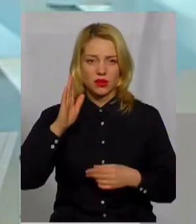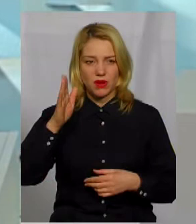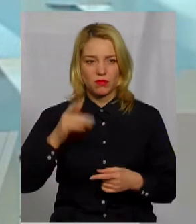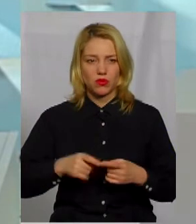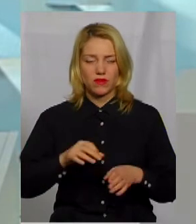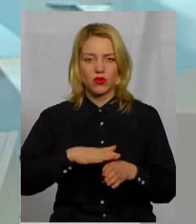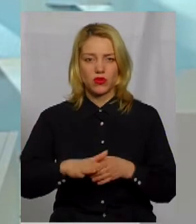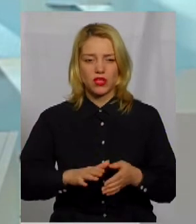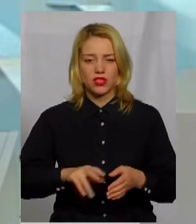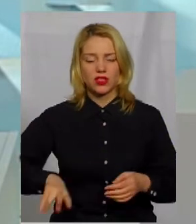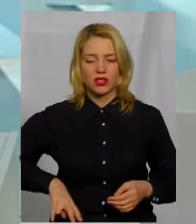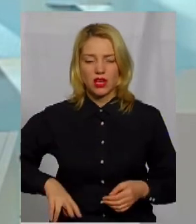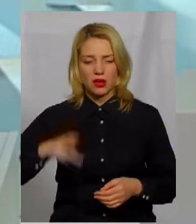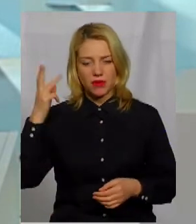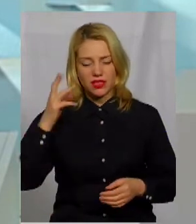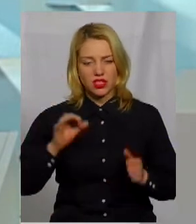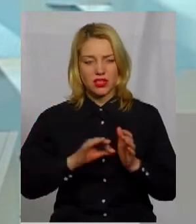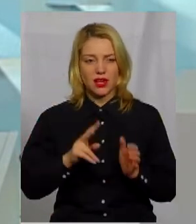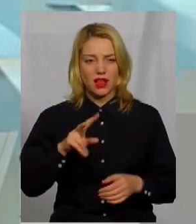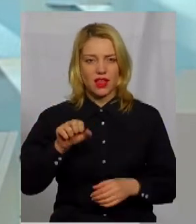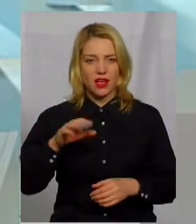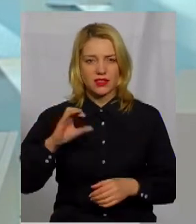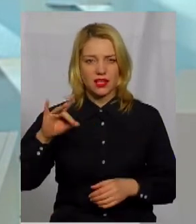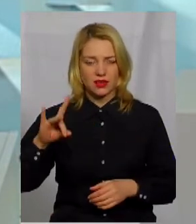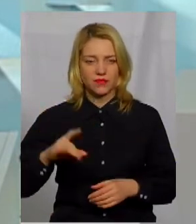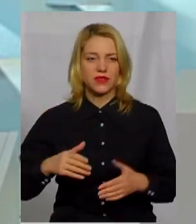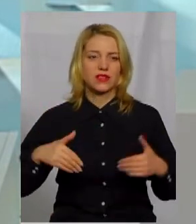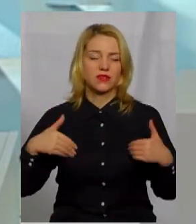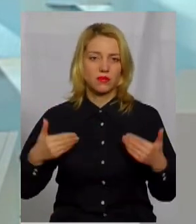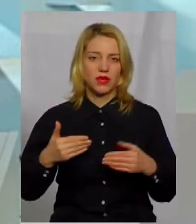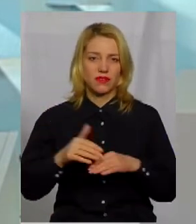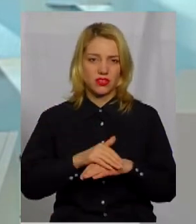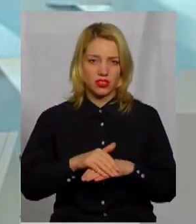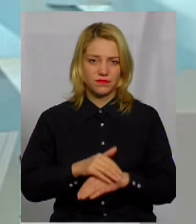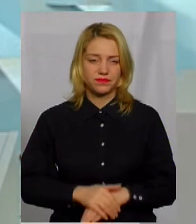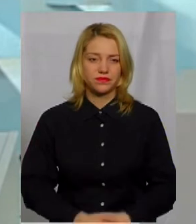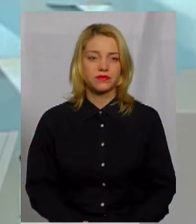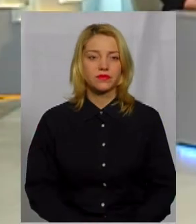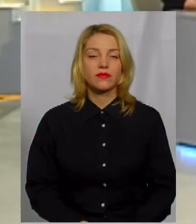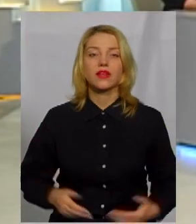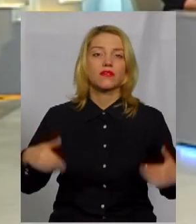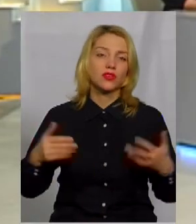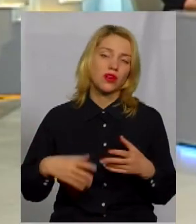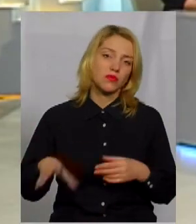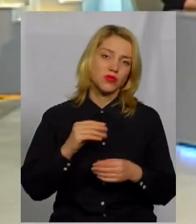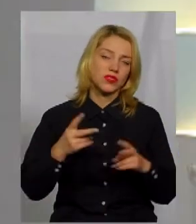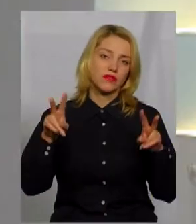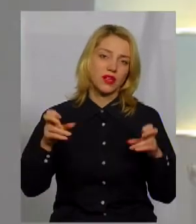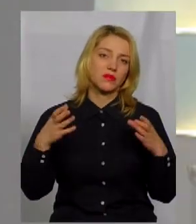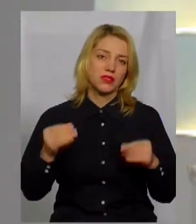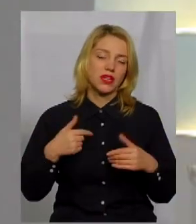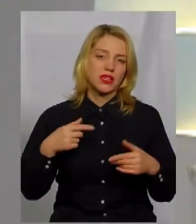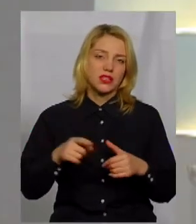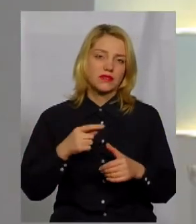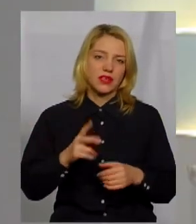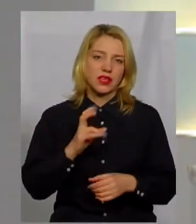виконавчим директором Хмельницького енергетичного кластеру Артуром Кукаревичем. Добрий вечір. Вітаємо всіх у темі дня. Мене звати